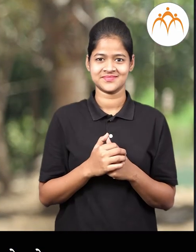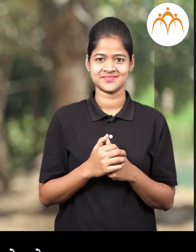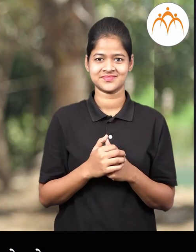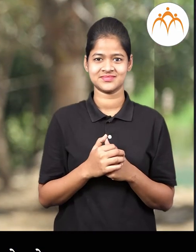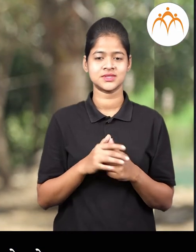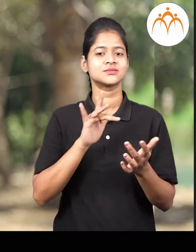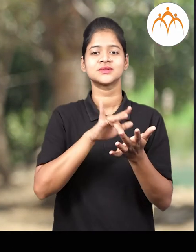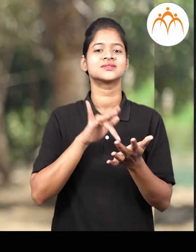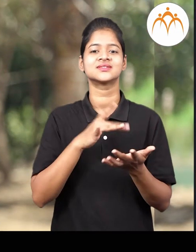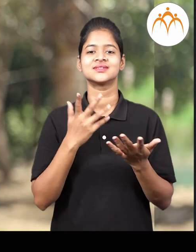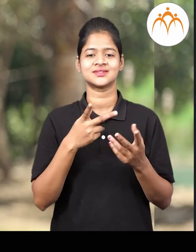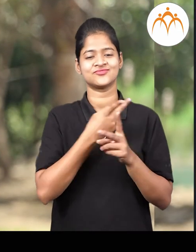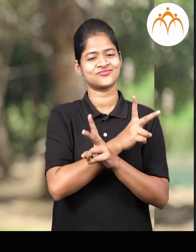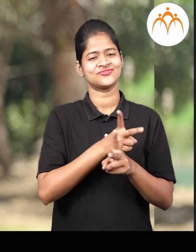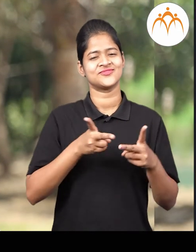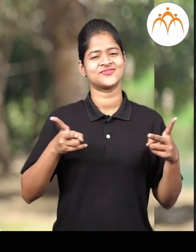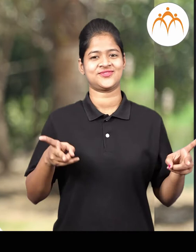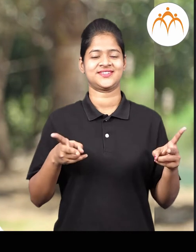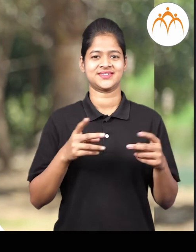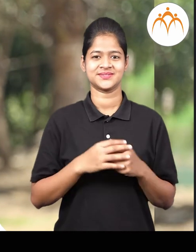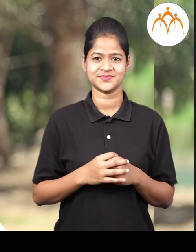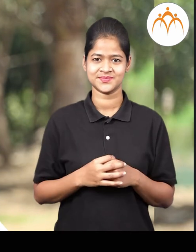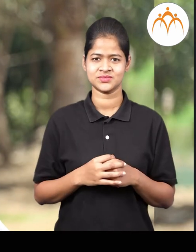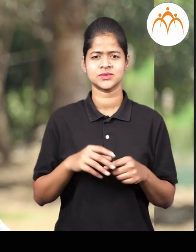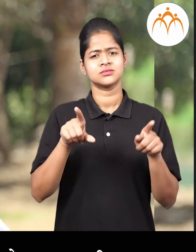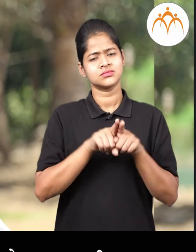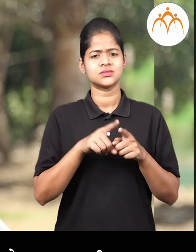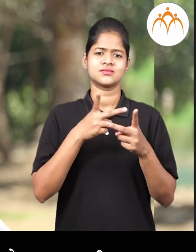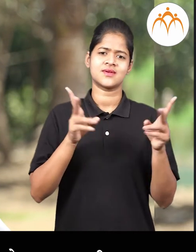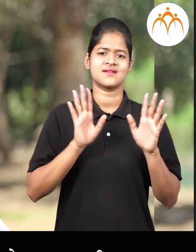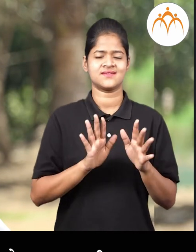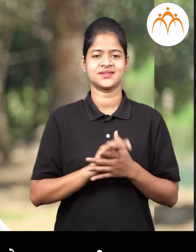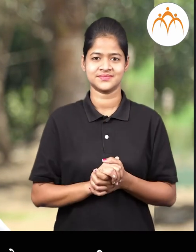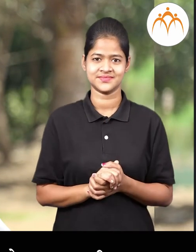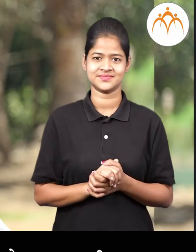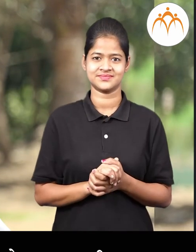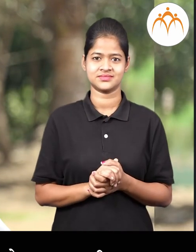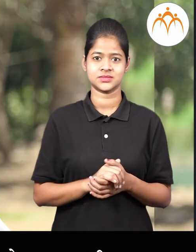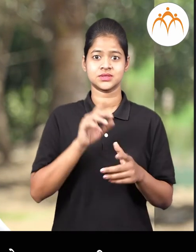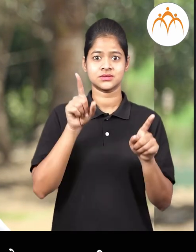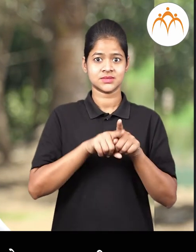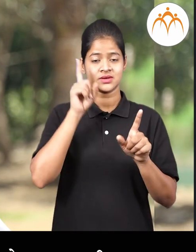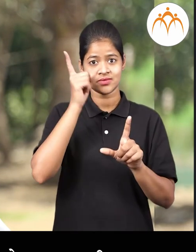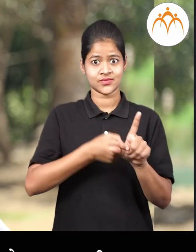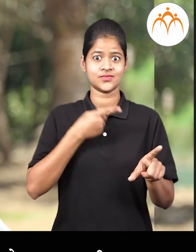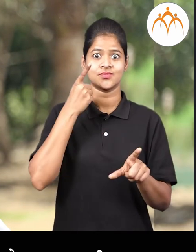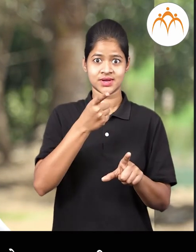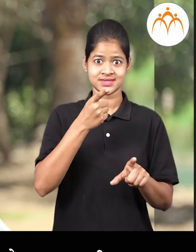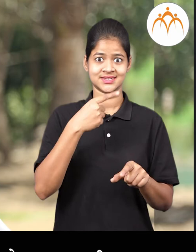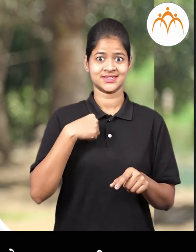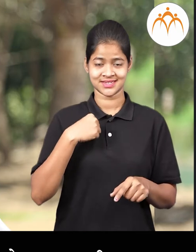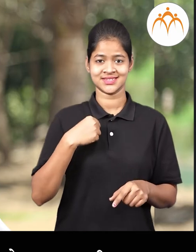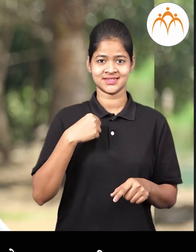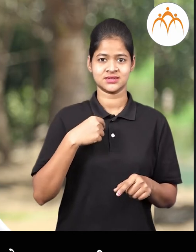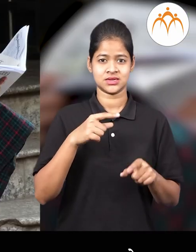राहनारे लोक वेगवेगला प्रकारचे कपडे वापरता वर्षभर आपन एकाच प्रकारचे कपडे घालत